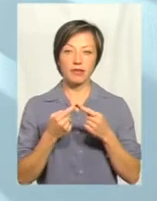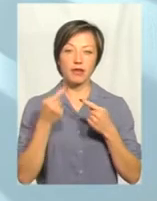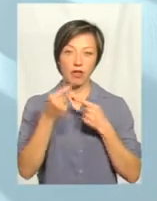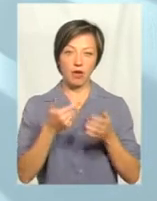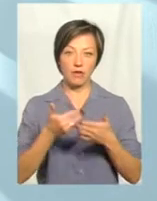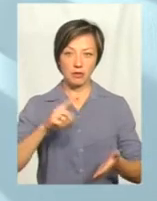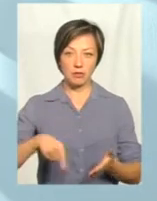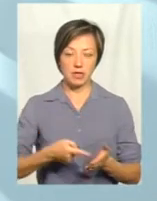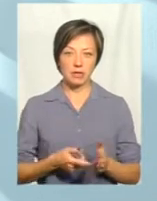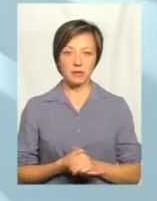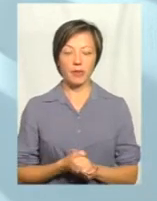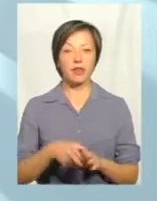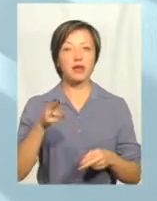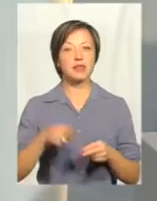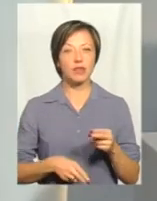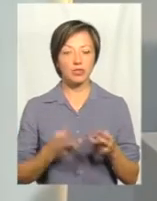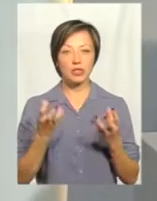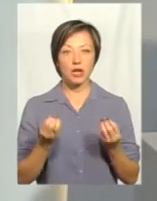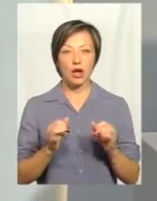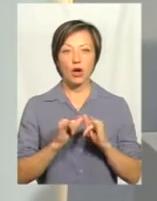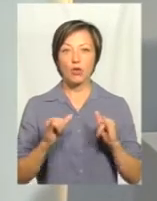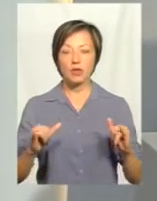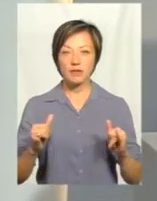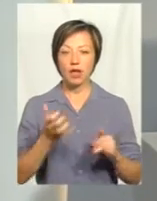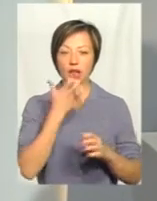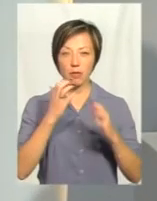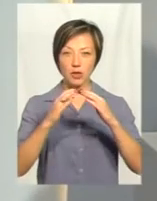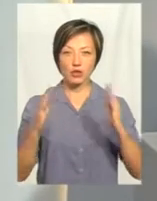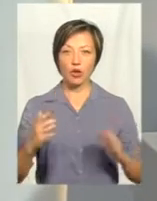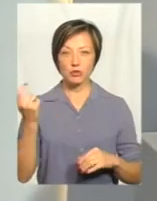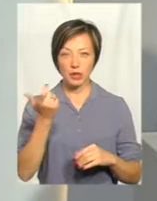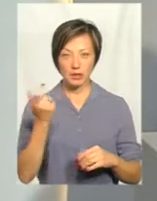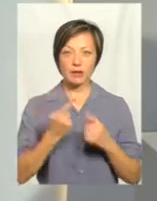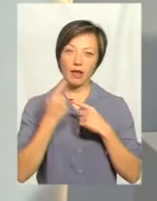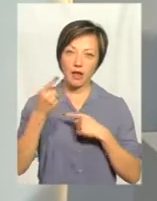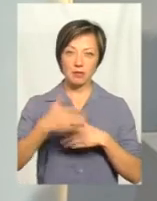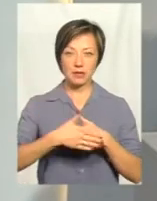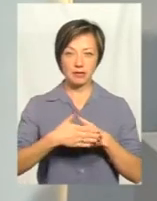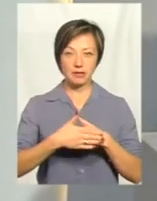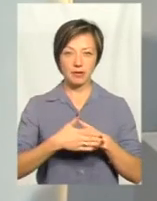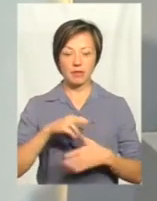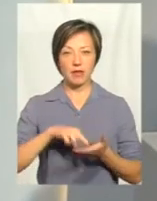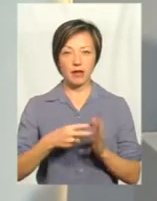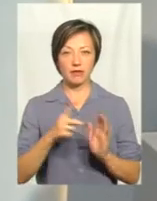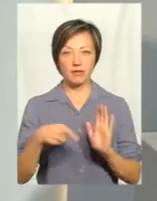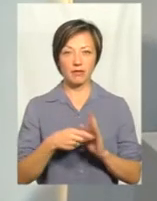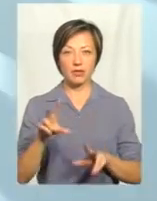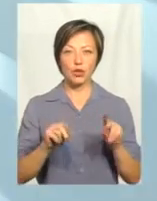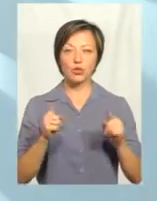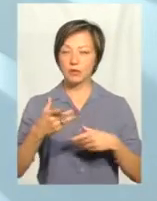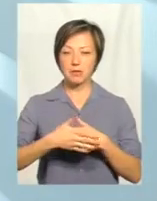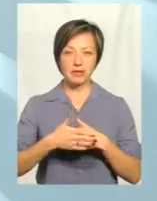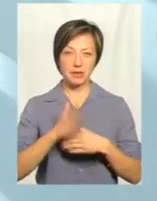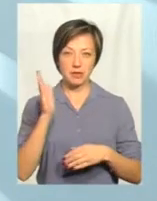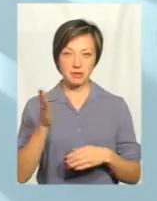знаходиться. І на завершення. Розвиток тепличного господарства – це все ж таки далека чи близька перспектива? Ви як вважаєте? Це дуже близька